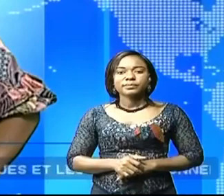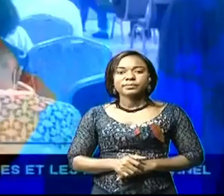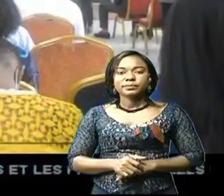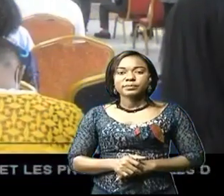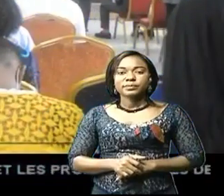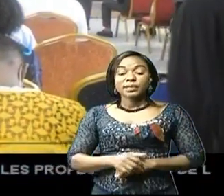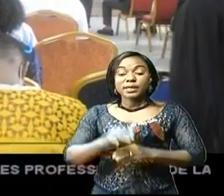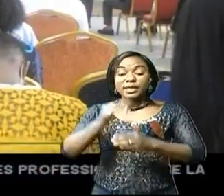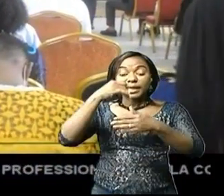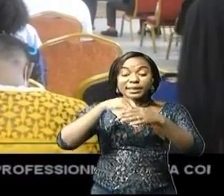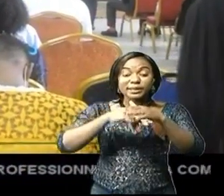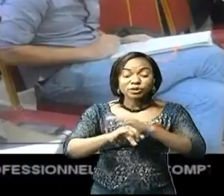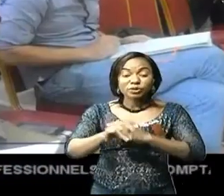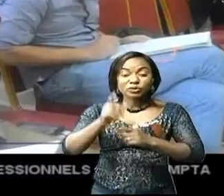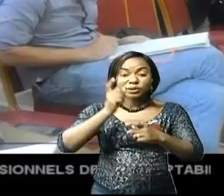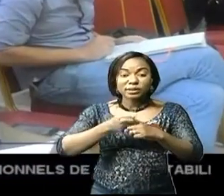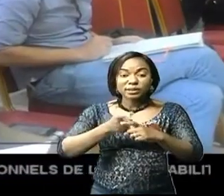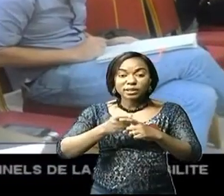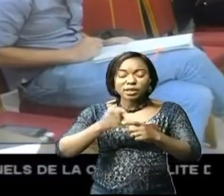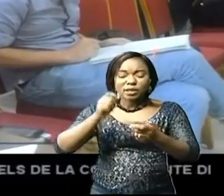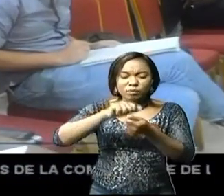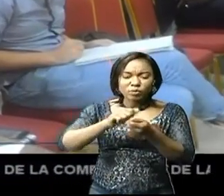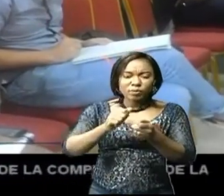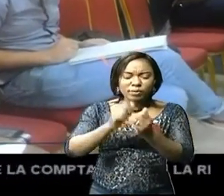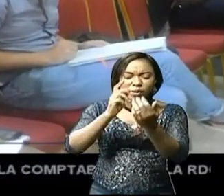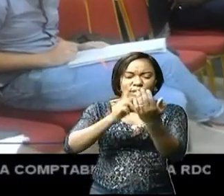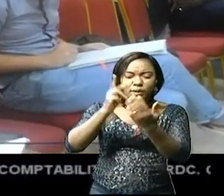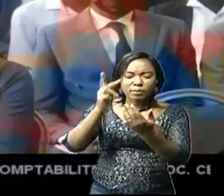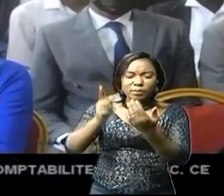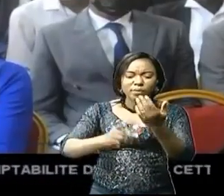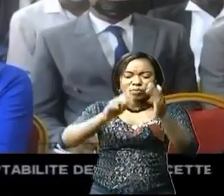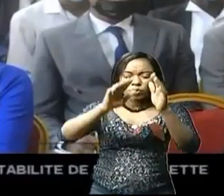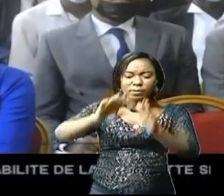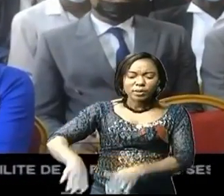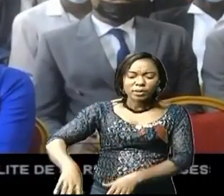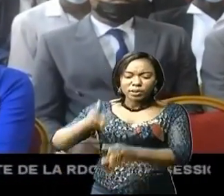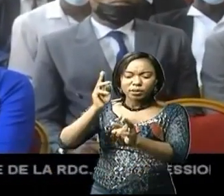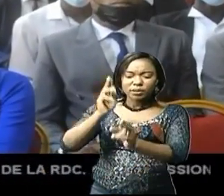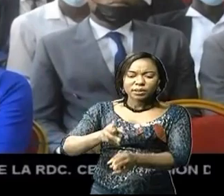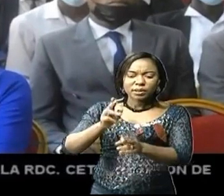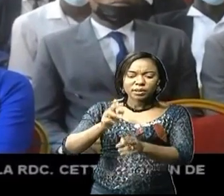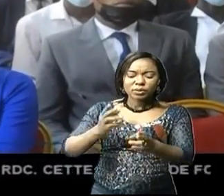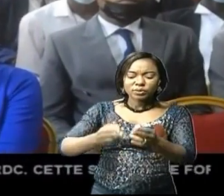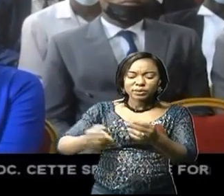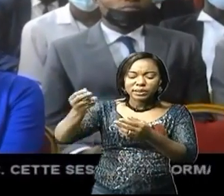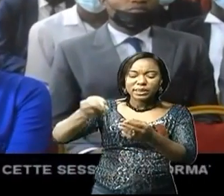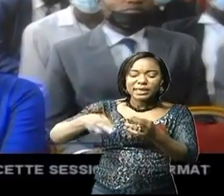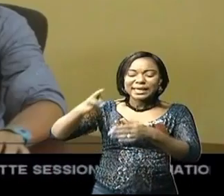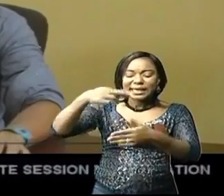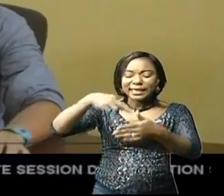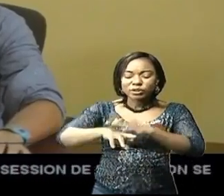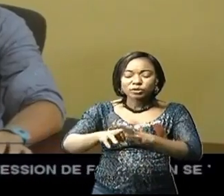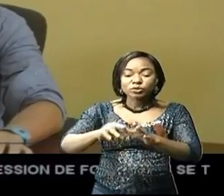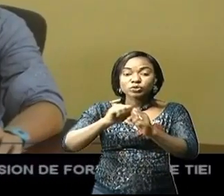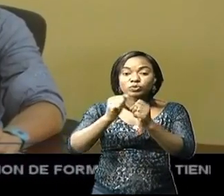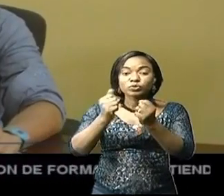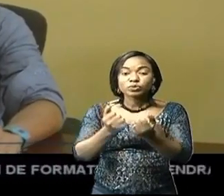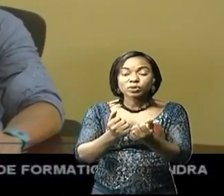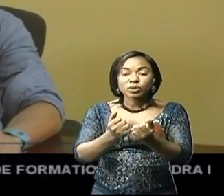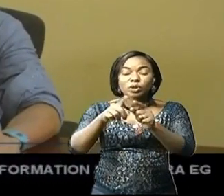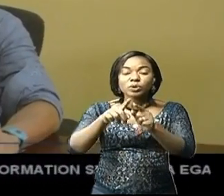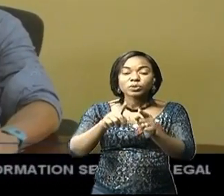Réinsertion durable, défis et enjeux du programme de désarmement, démobilisation et réinsertion sociale, c'est la thématique